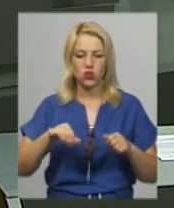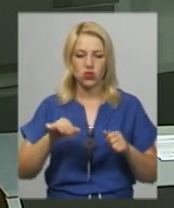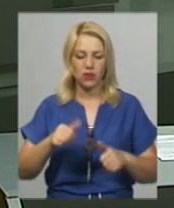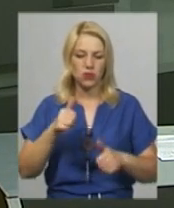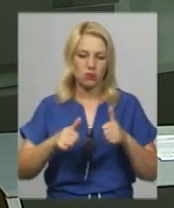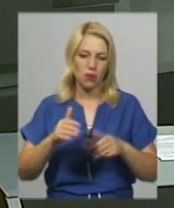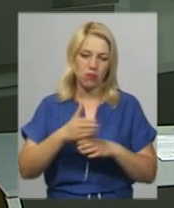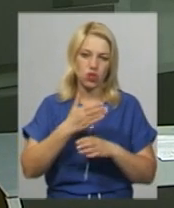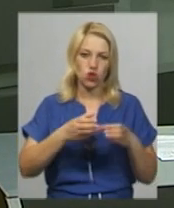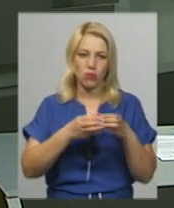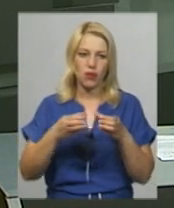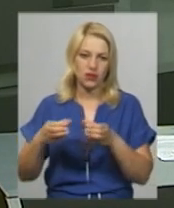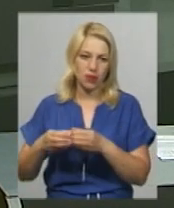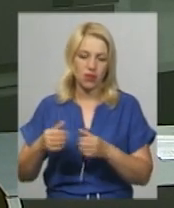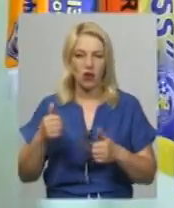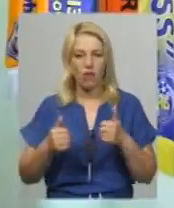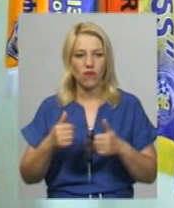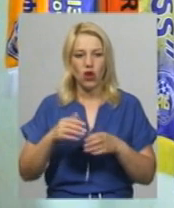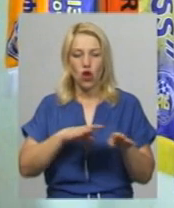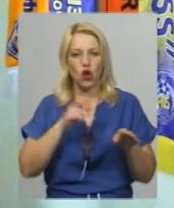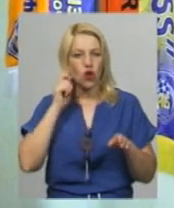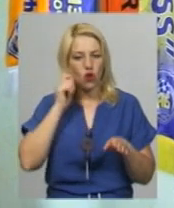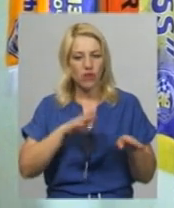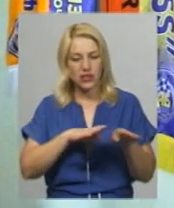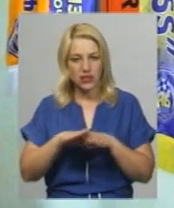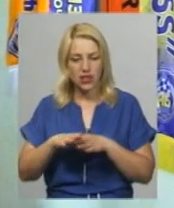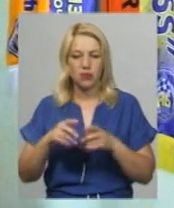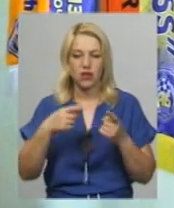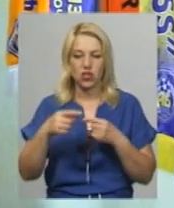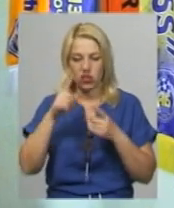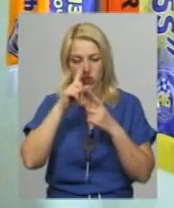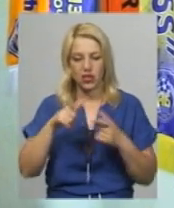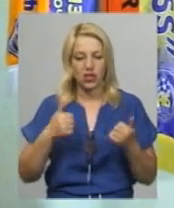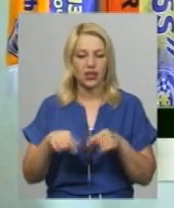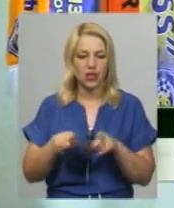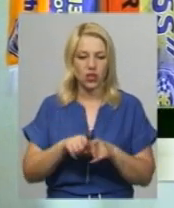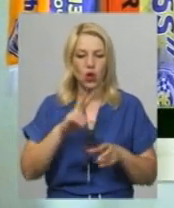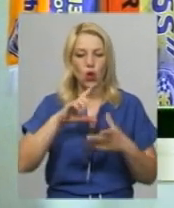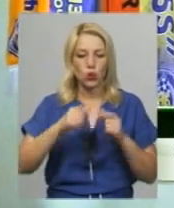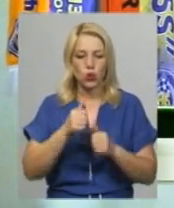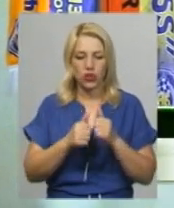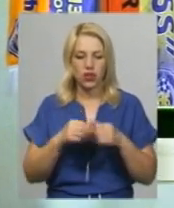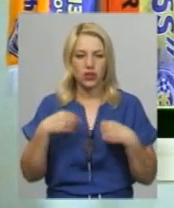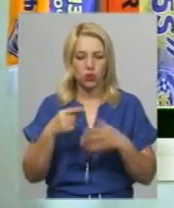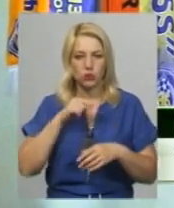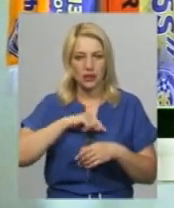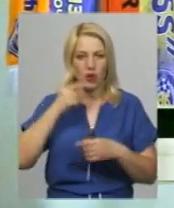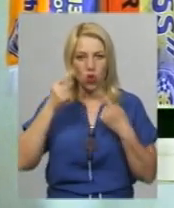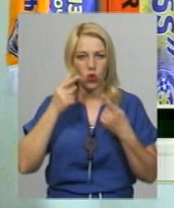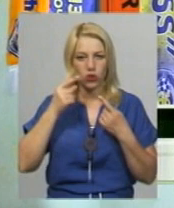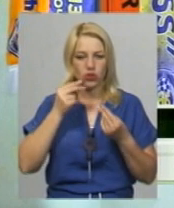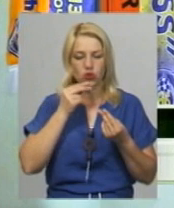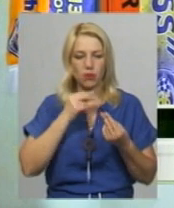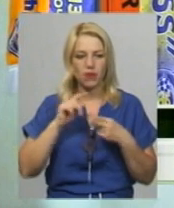-ровесниками інших країн. Такі турніри дають психологічну перевагу для тих, які приймають в них участь, і тим більше